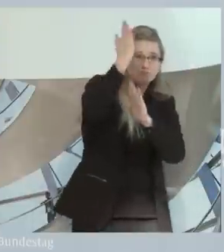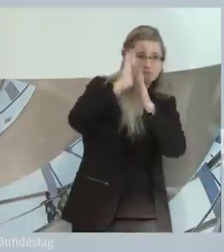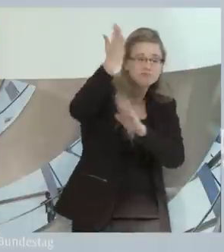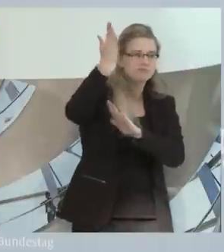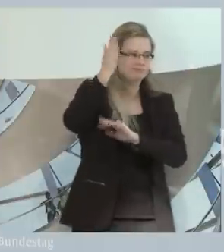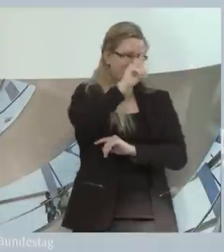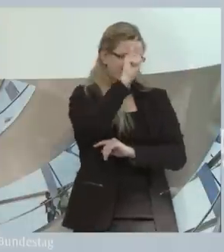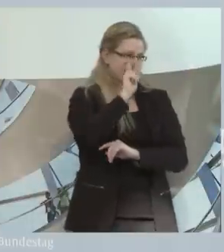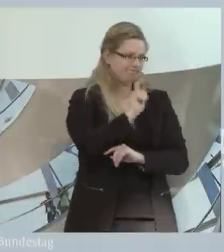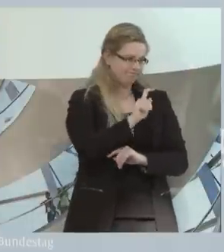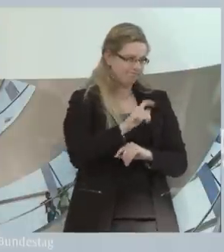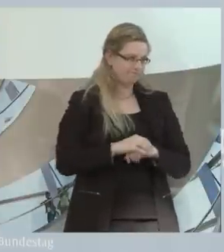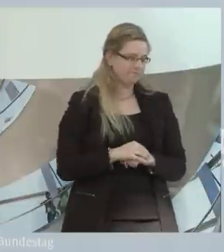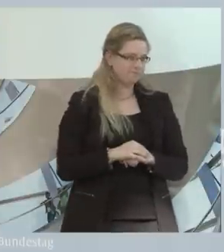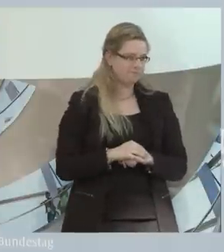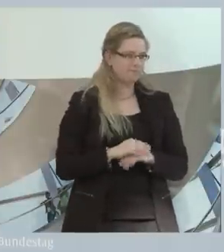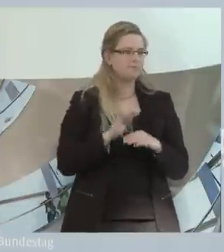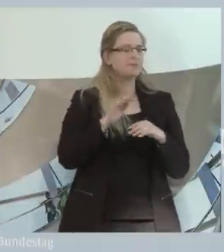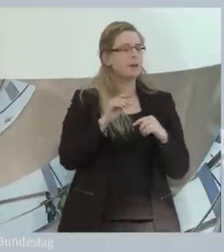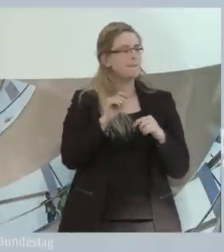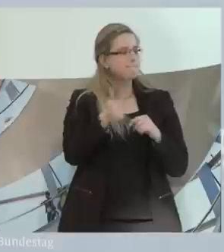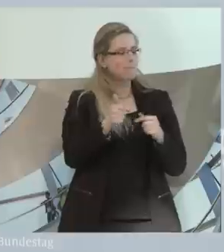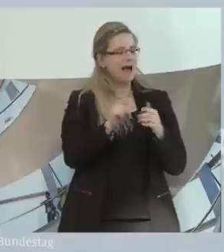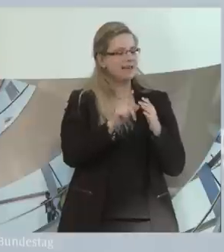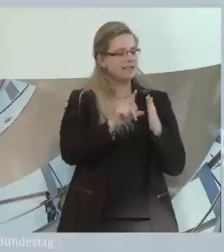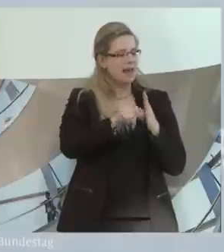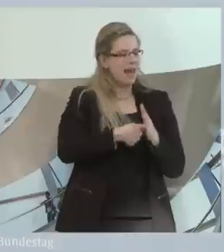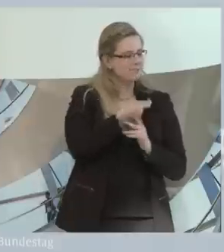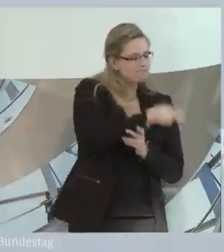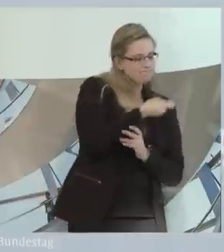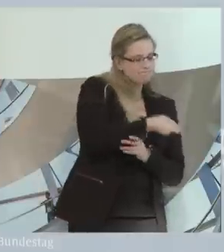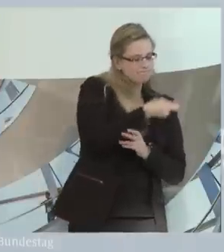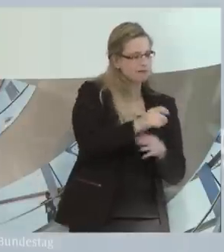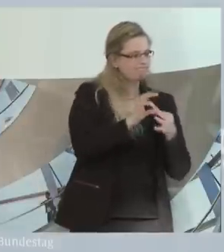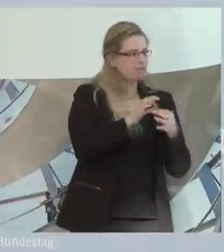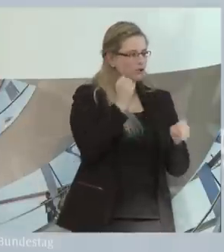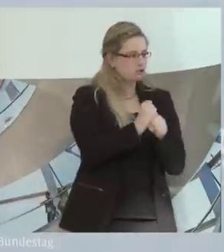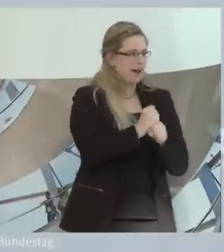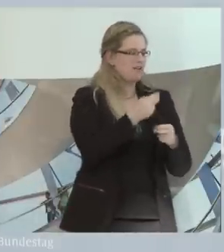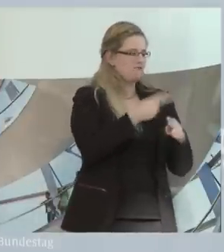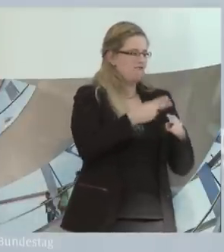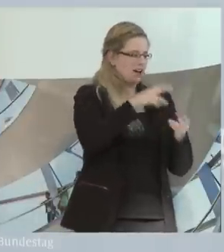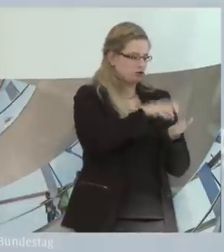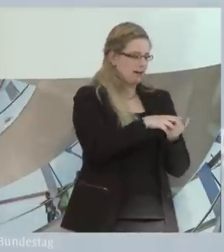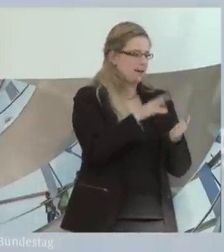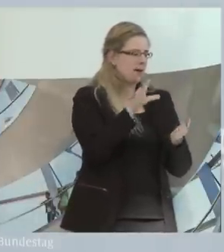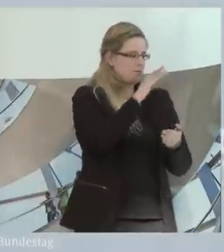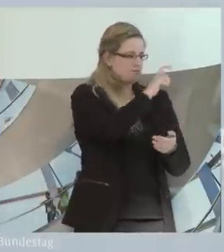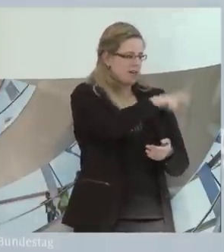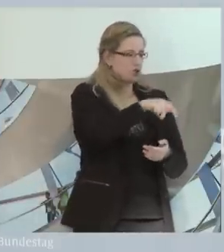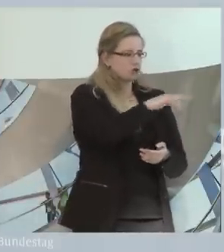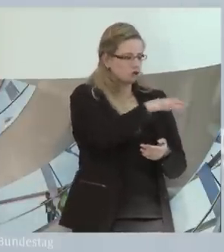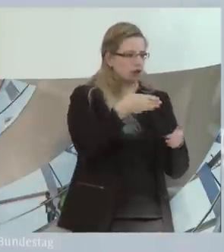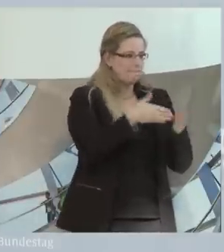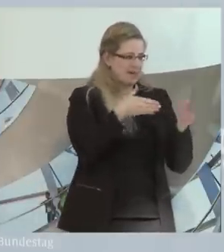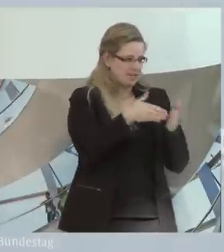Die meisten Leistungen sind an die Einrichtungen für Werkstätten mit behinderten Menschen gebunden. Der Auftrag der Werkstätten, Teilhabe